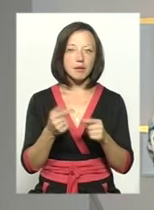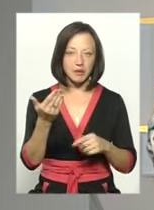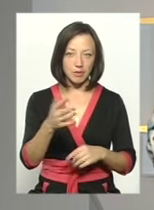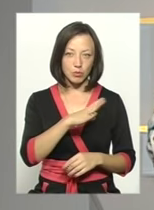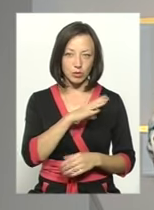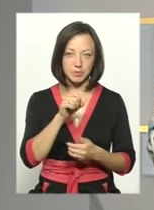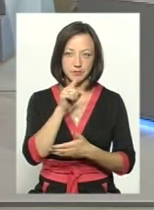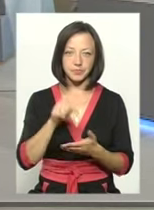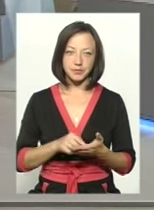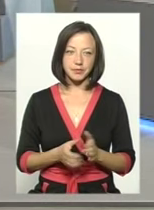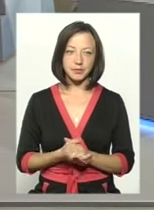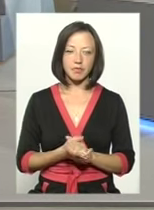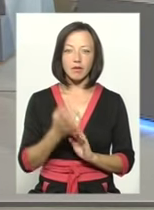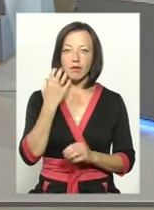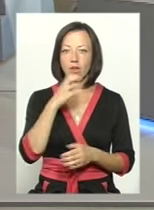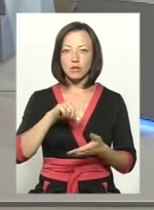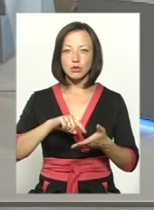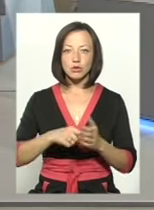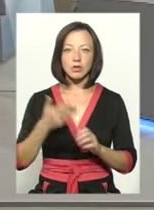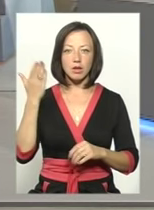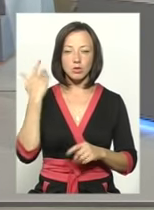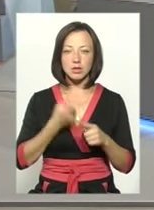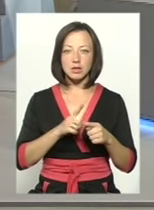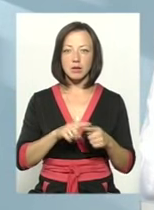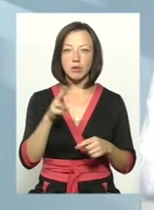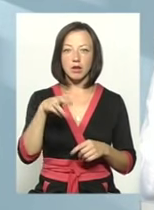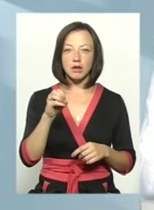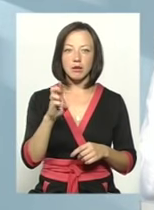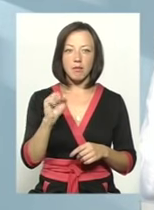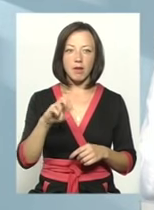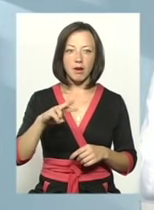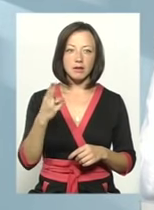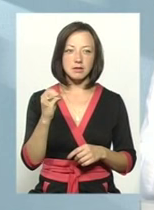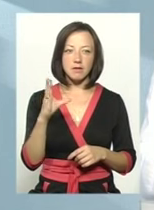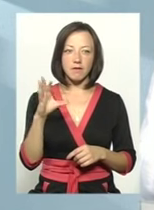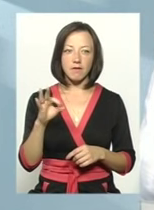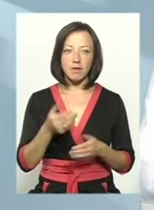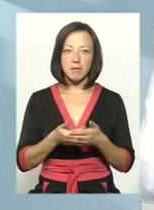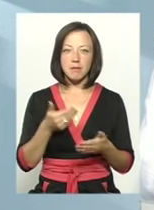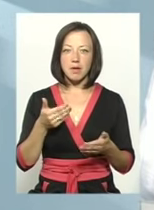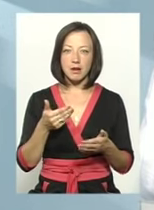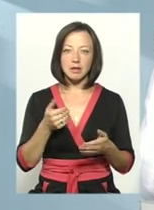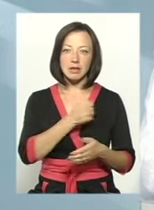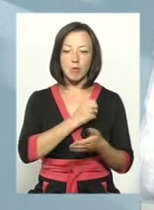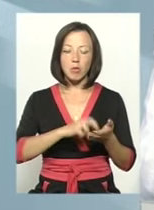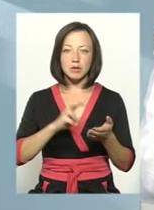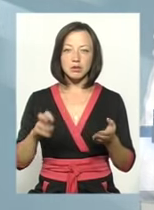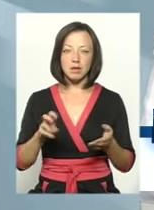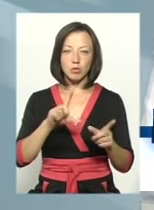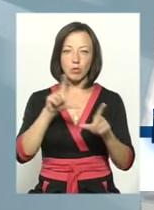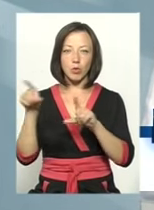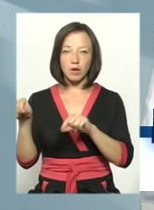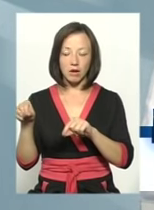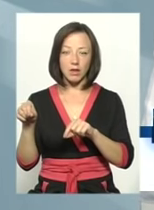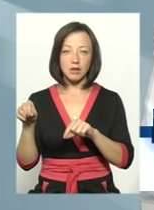З найгарячих точок на той час це було Дебальцево. Це перед самою демобілізацією ми поїхали туди